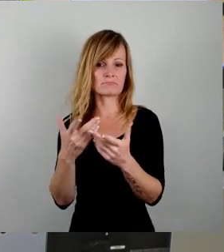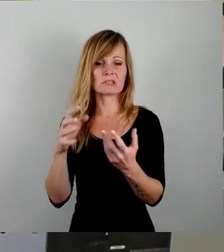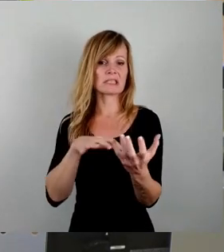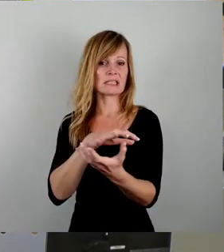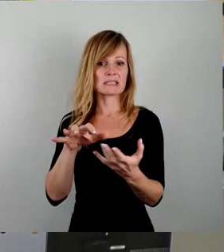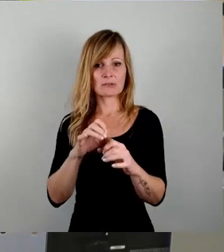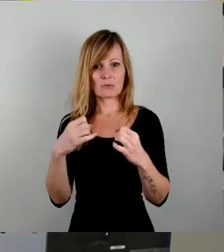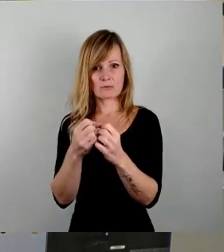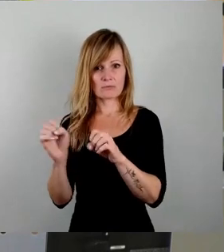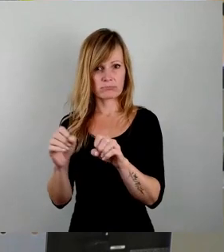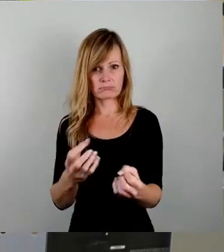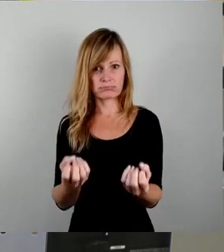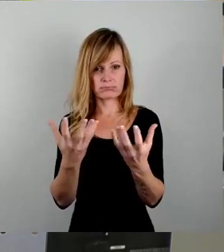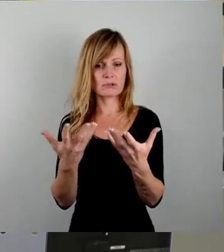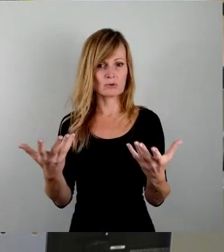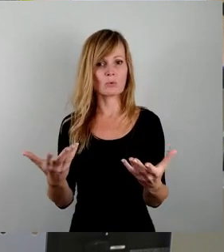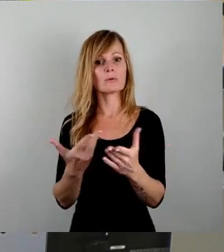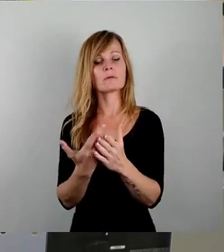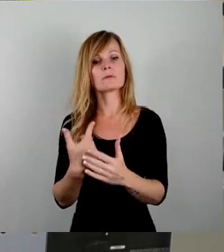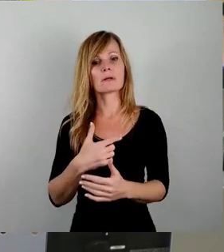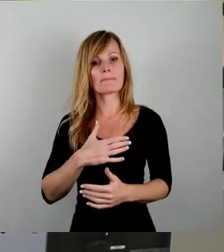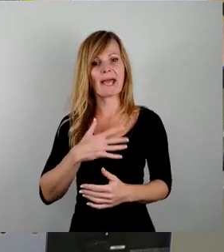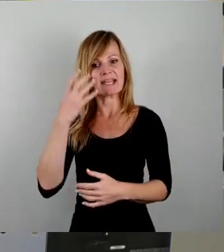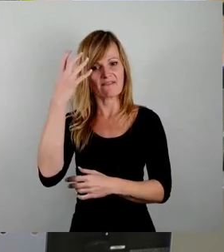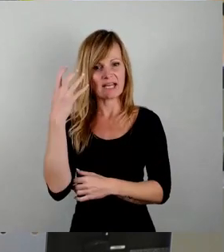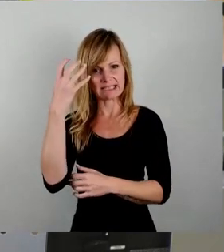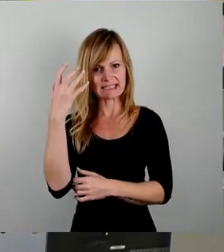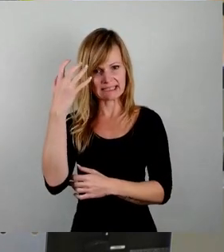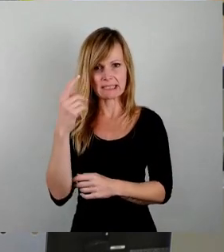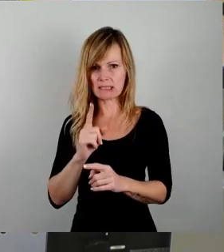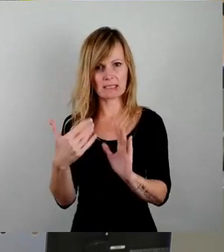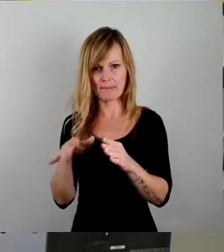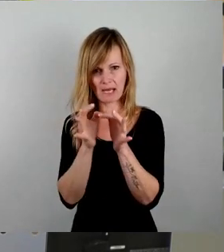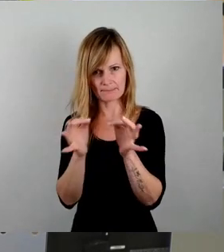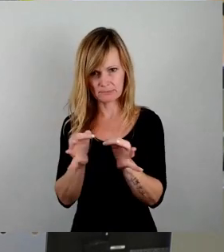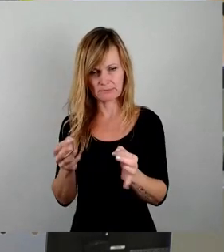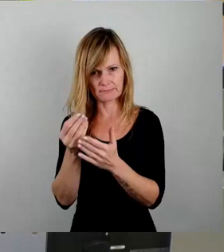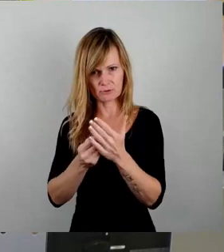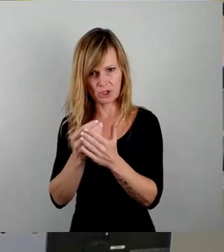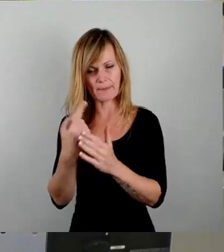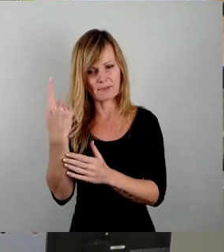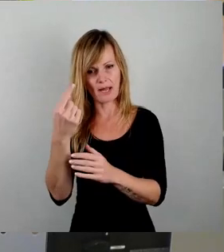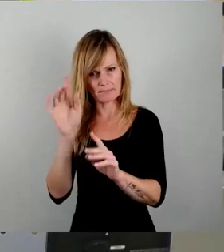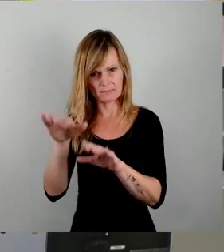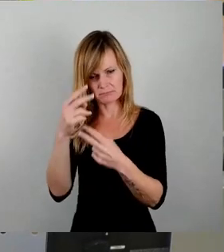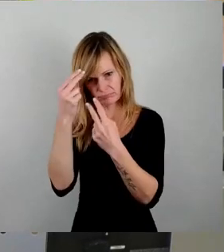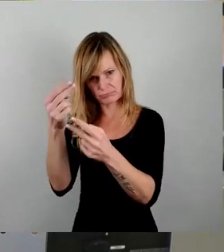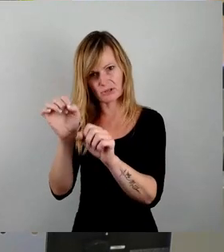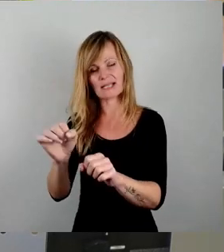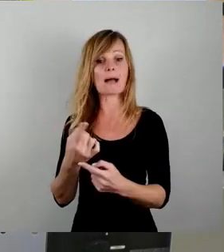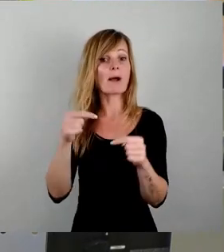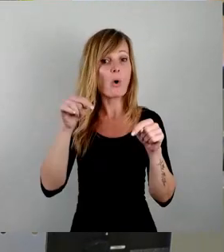Das möchte ich jetzt mit meiner Fantasie nicht näher ausführen. Das können Sie selbst übernehmen, aber heute ist nichts mehr